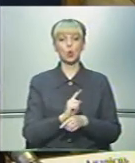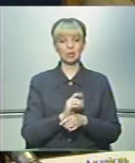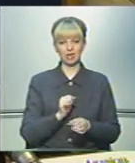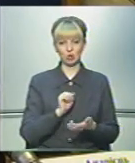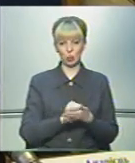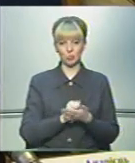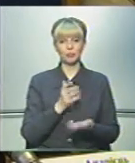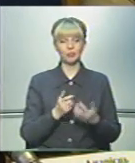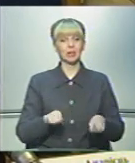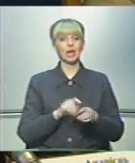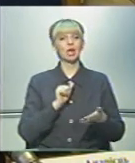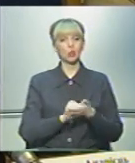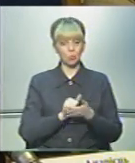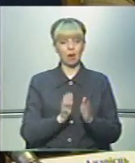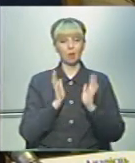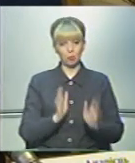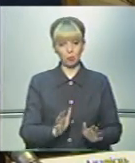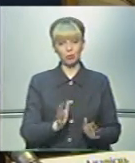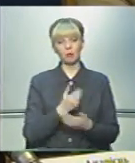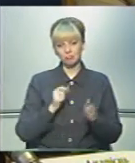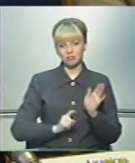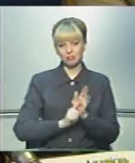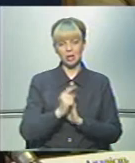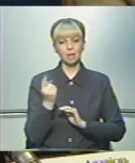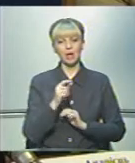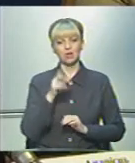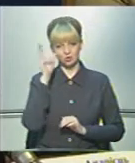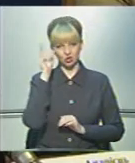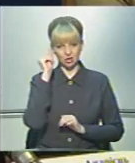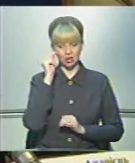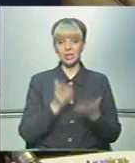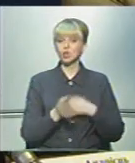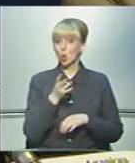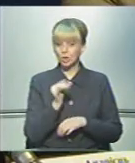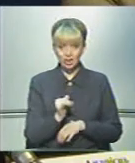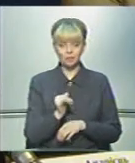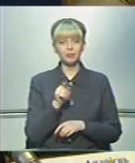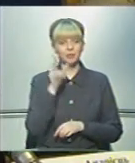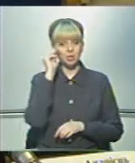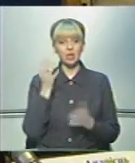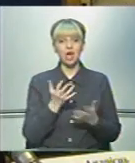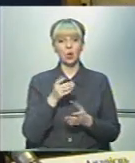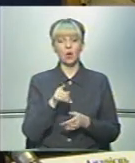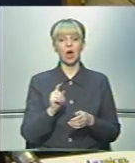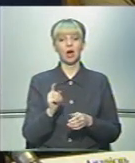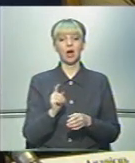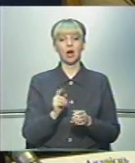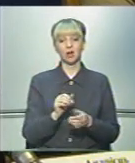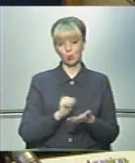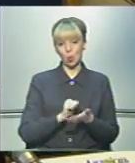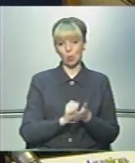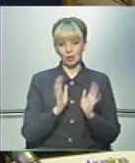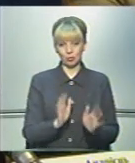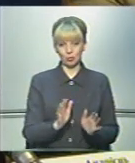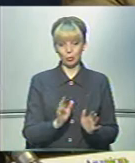документи. Якщо такі нормативні документи будуть, ми стартуємо з першого числа. Якщо ні, то з того числа, з якого ці нормативні документи будуть.